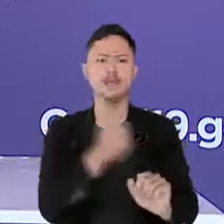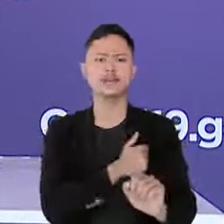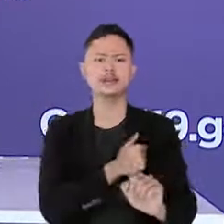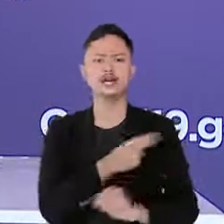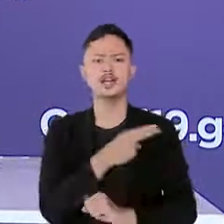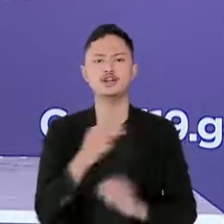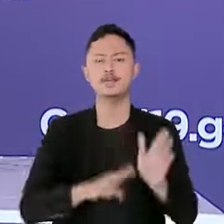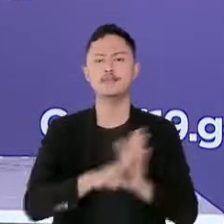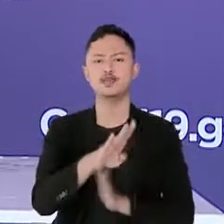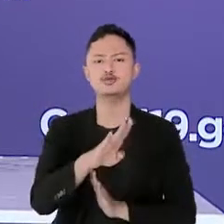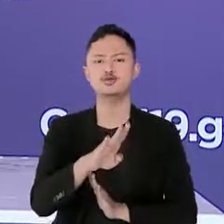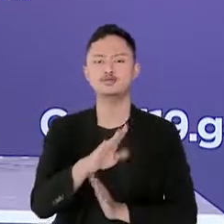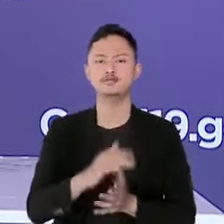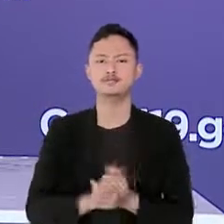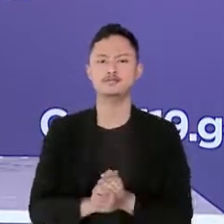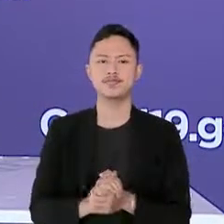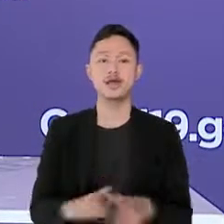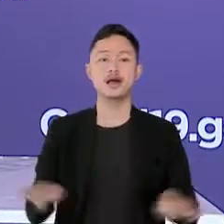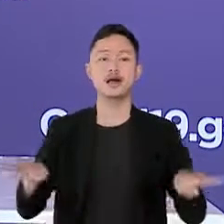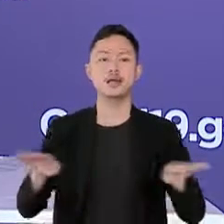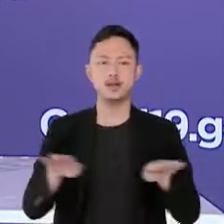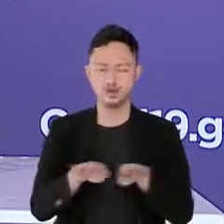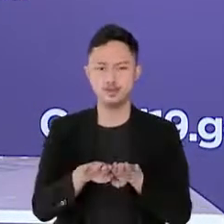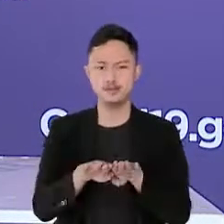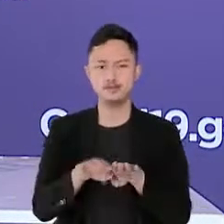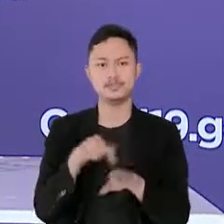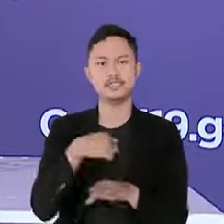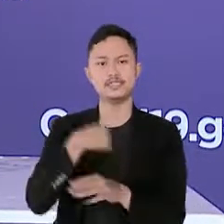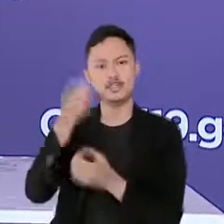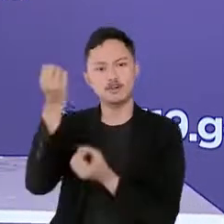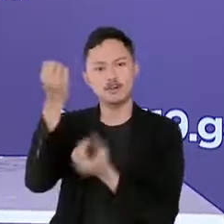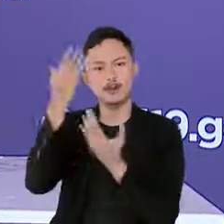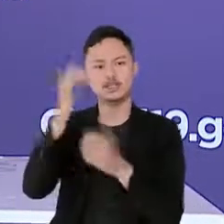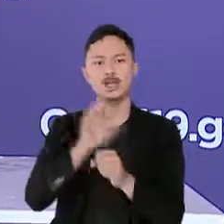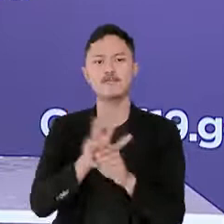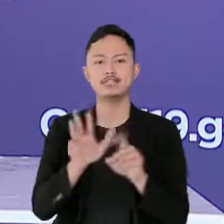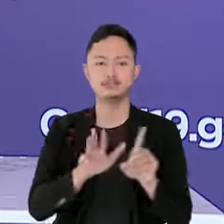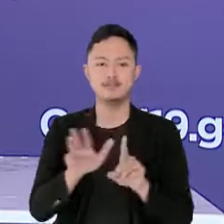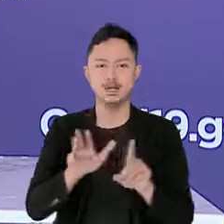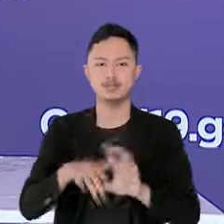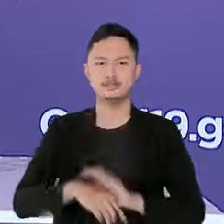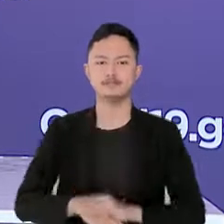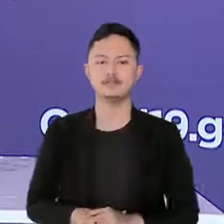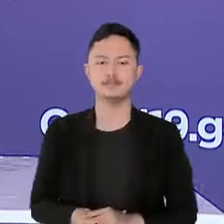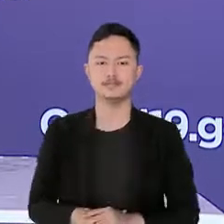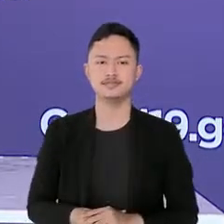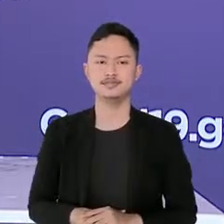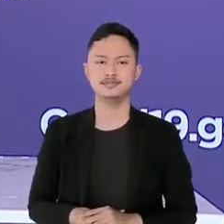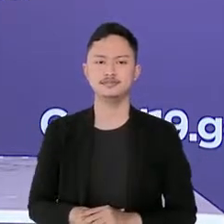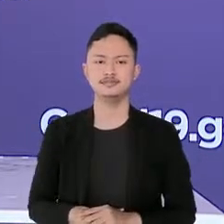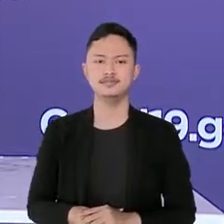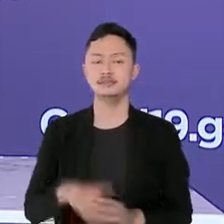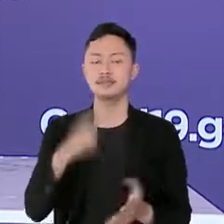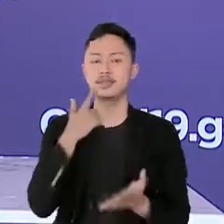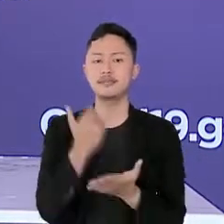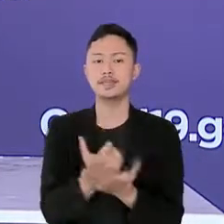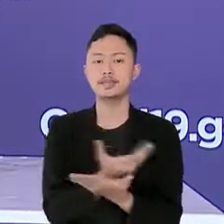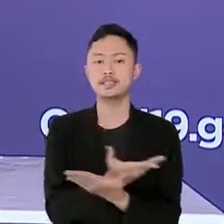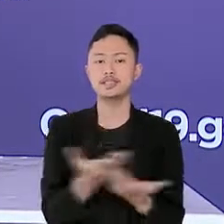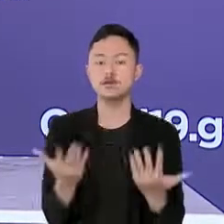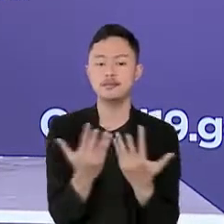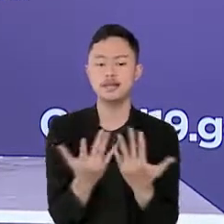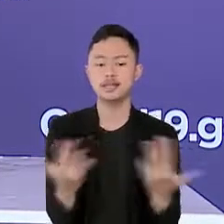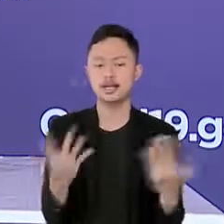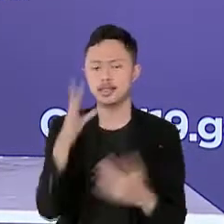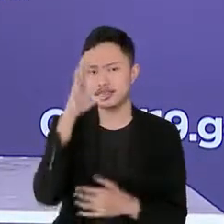sebagai penutup saya ingin menyampaikan informasi terkait COVID-19 dan penting untuk diketahui oleh